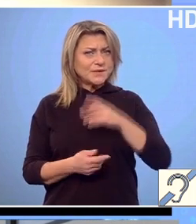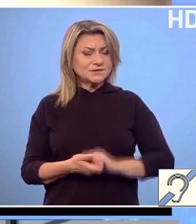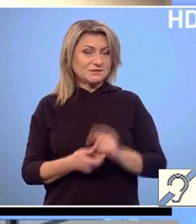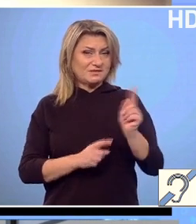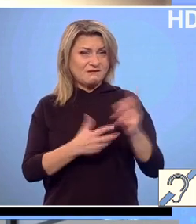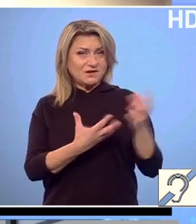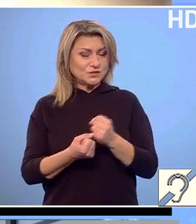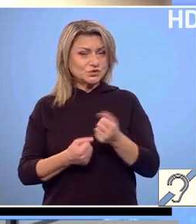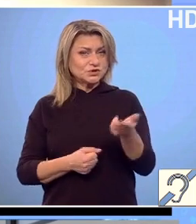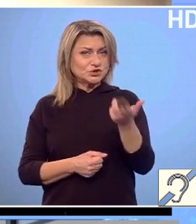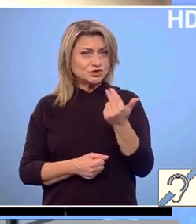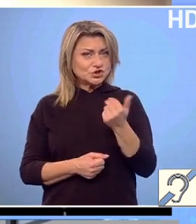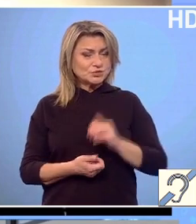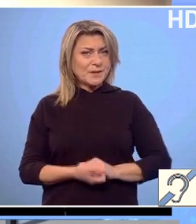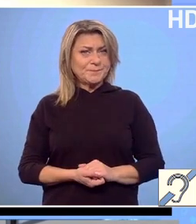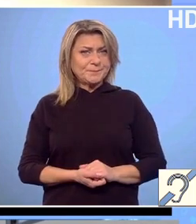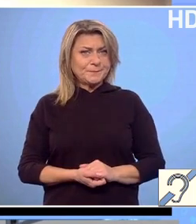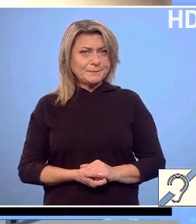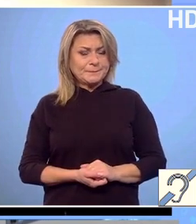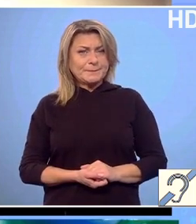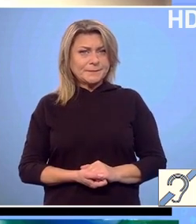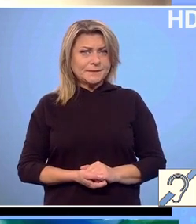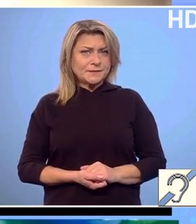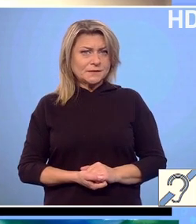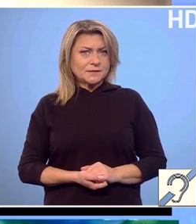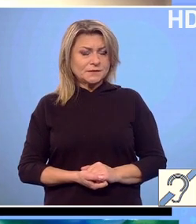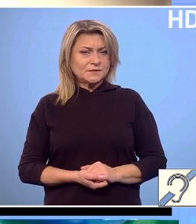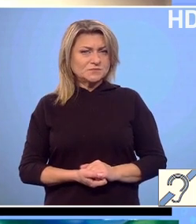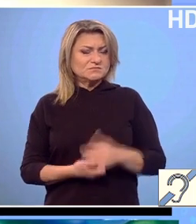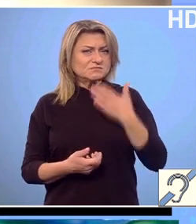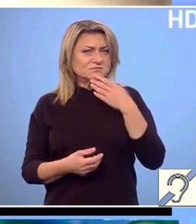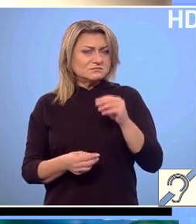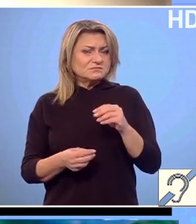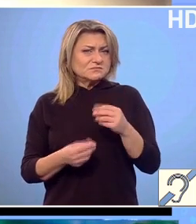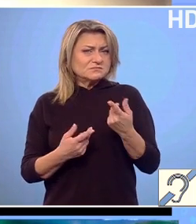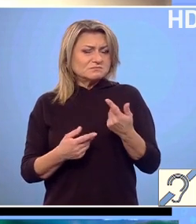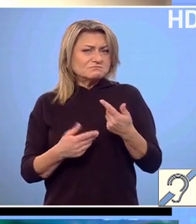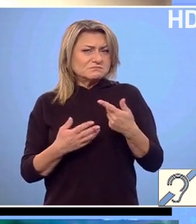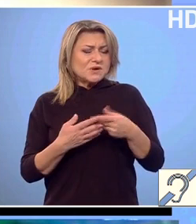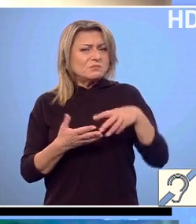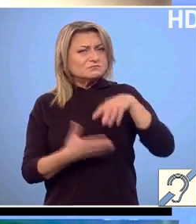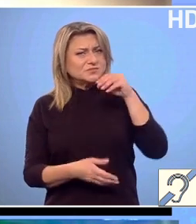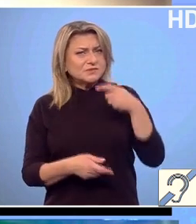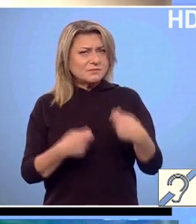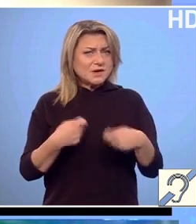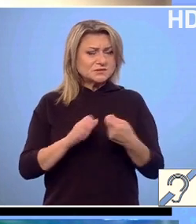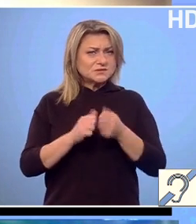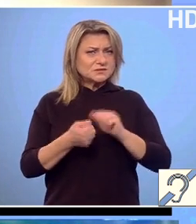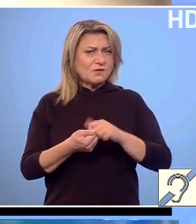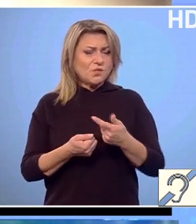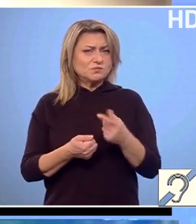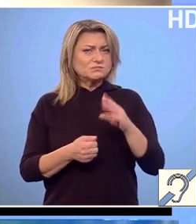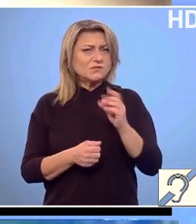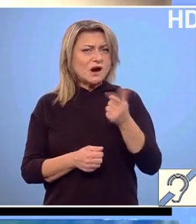dacă aduci 15 dispozitive, că e sticlă de plastic, că este badoc de